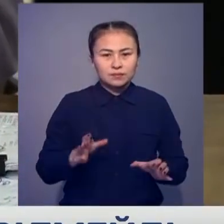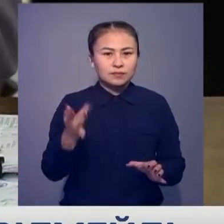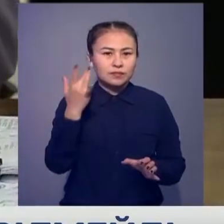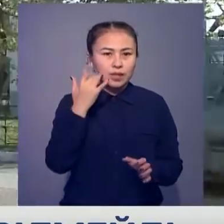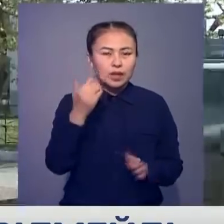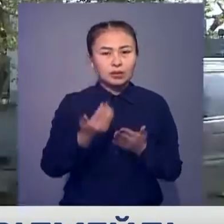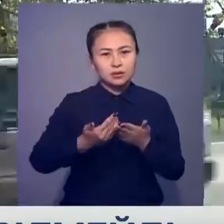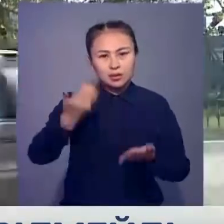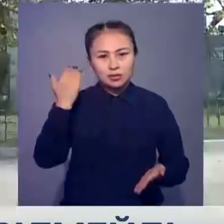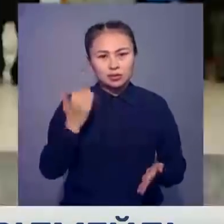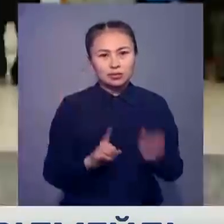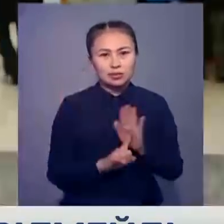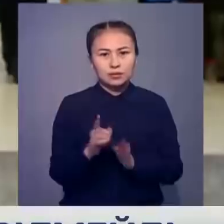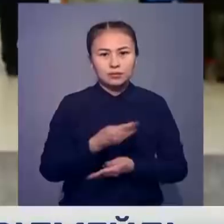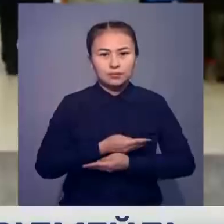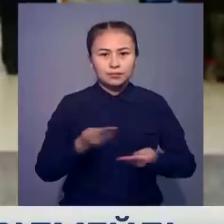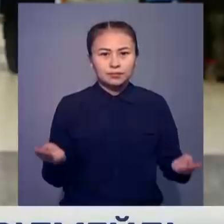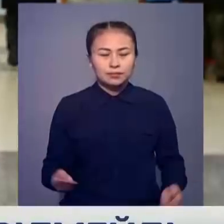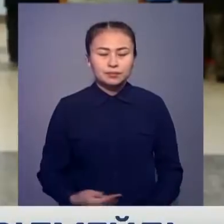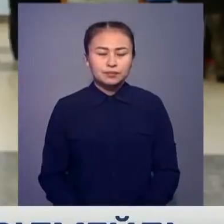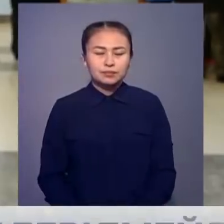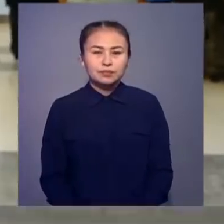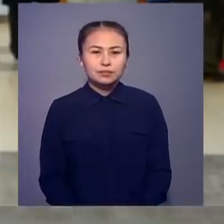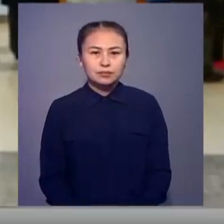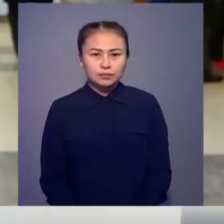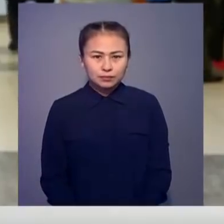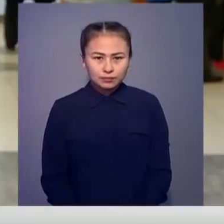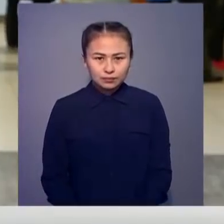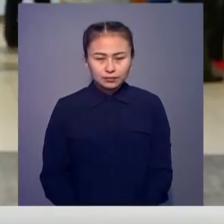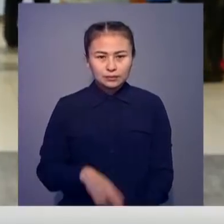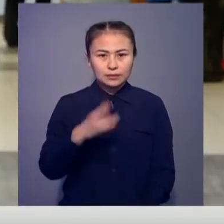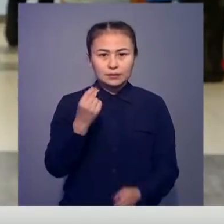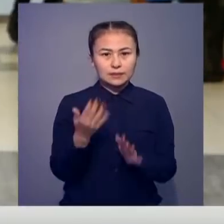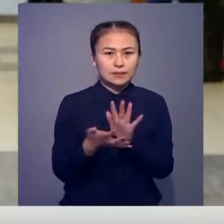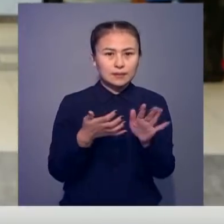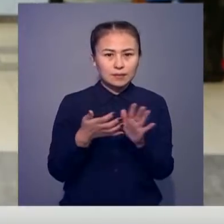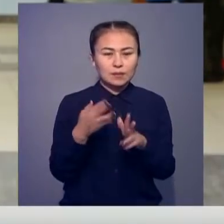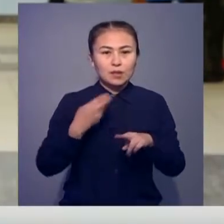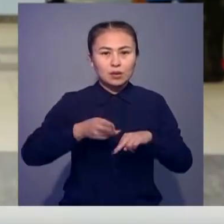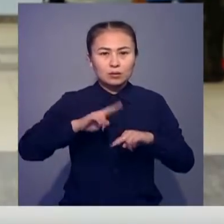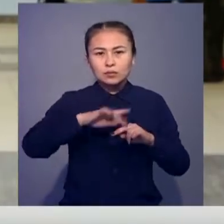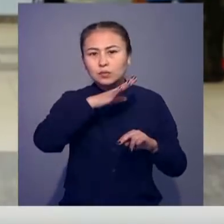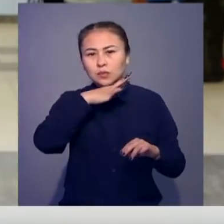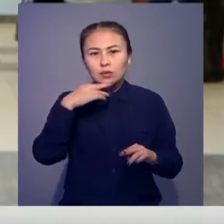ерте берілді. Ақшы жетпегесін көп ремонттар бізді планға саламаймыз.